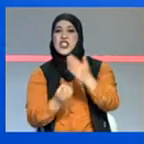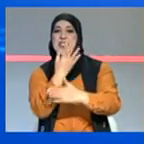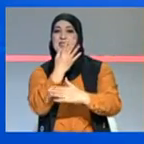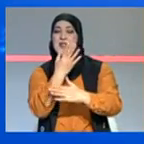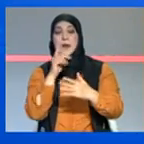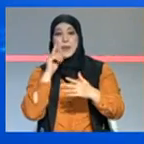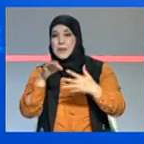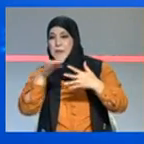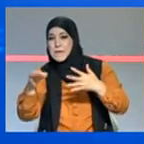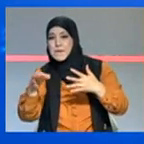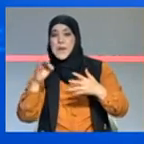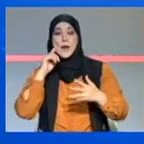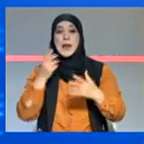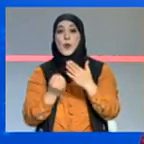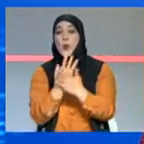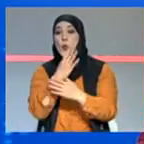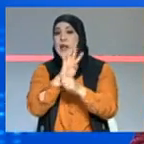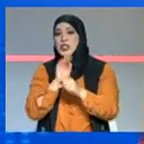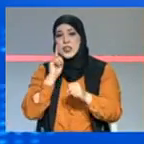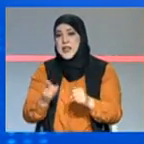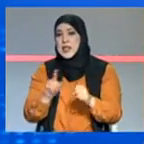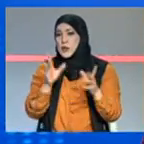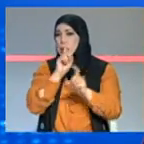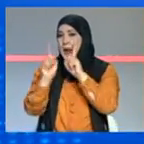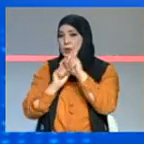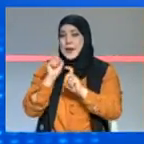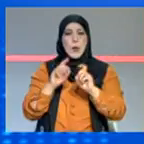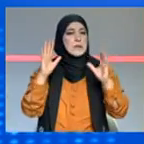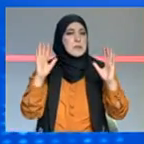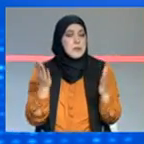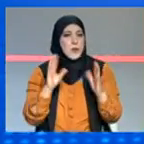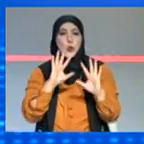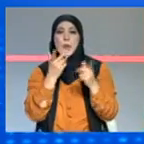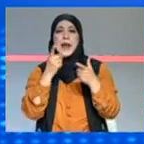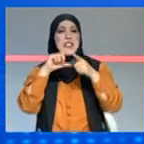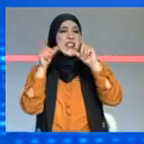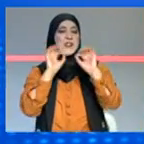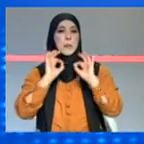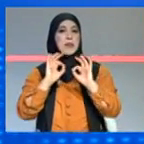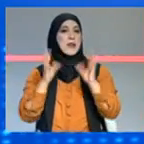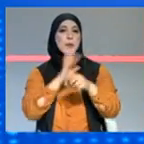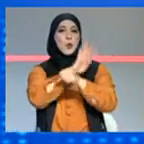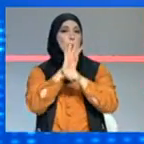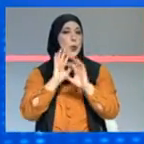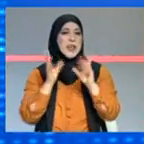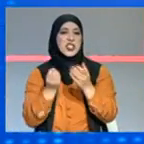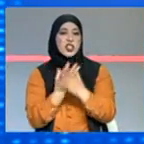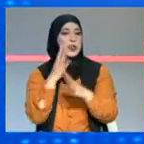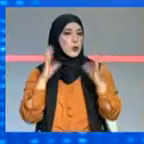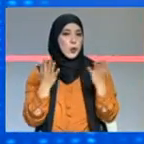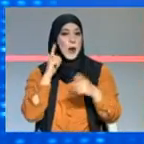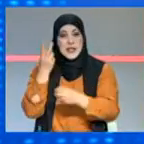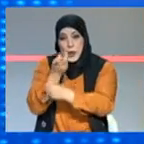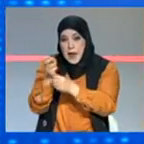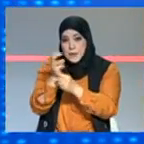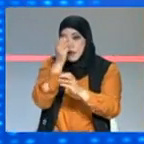الأيام سلالة تطرح بحولها تساؤلات عديدة لعل أبرزها ما مدى خطورة هذه